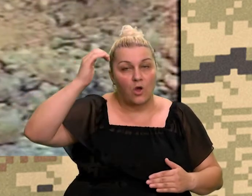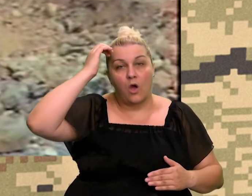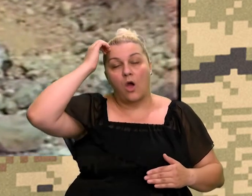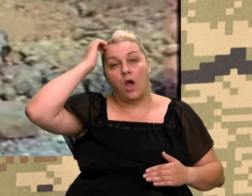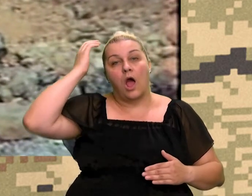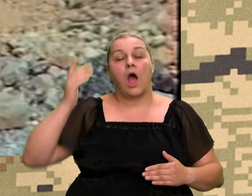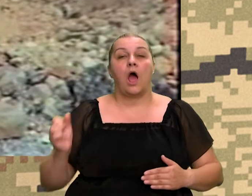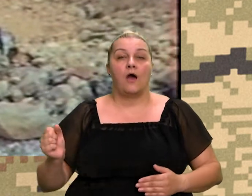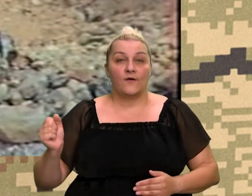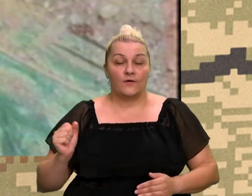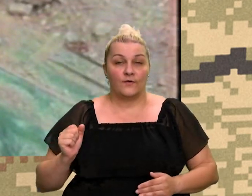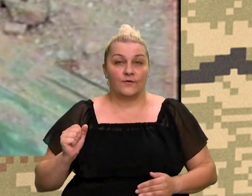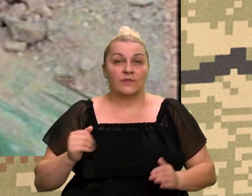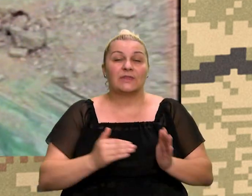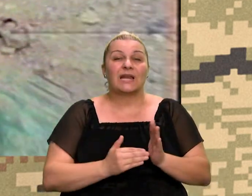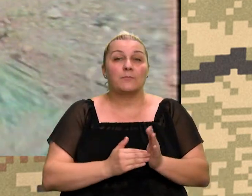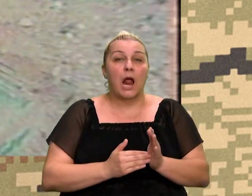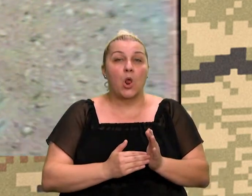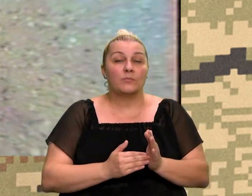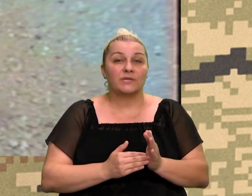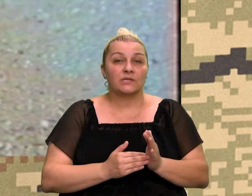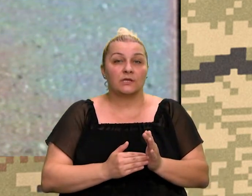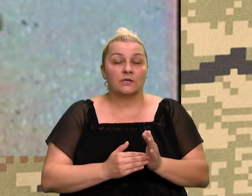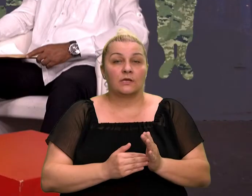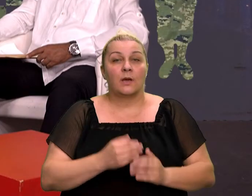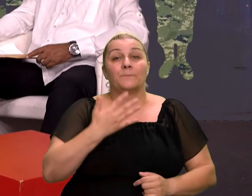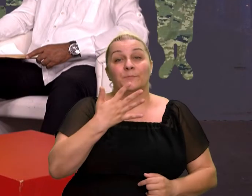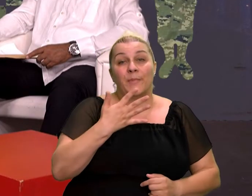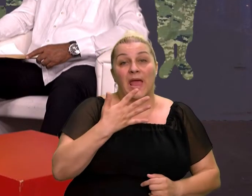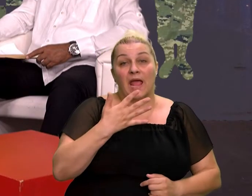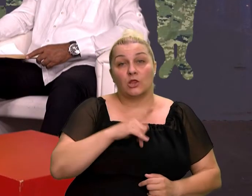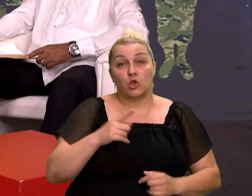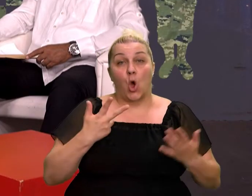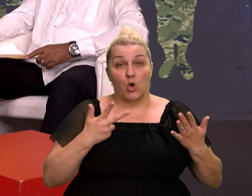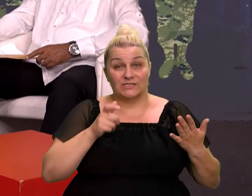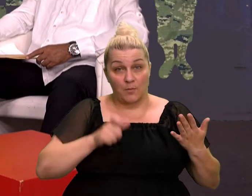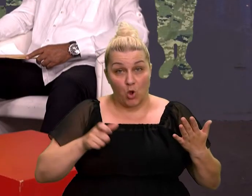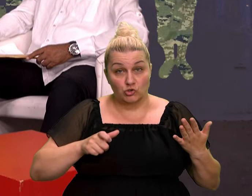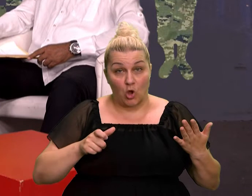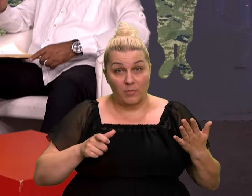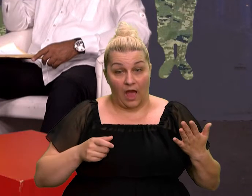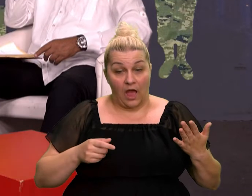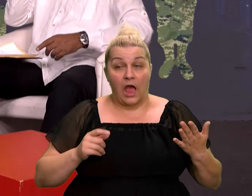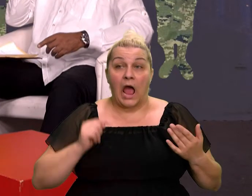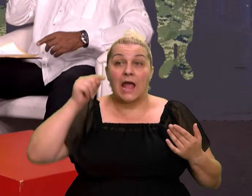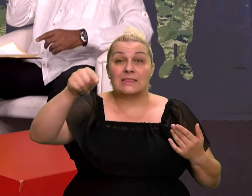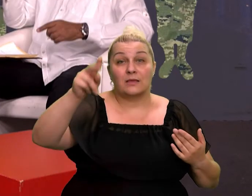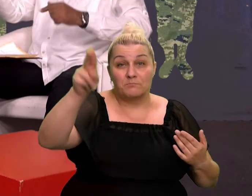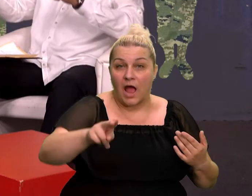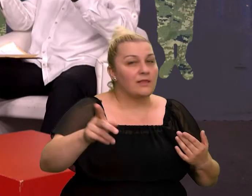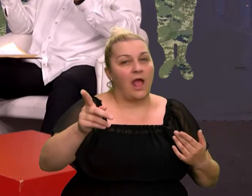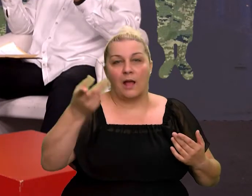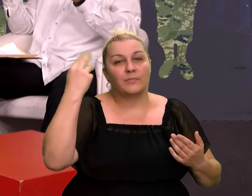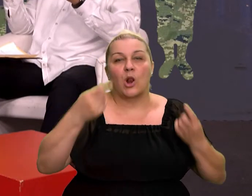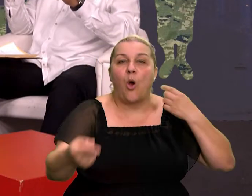gledano tribalo je biti bar 5 do 8 na jedan, a nas je bilo manje nego njih i uspili smo to sve riješiti. Da,